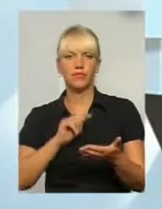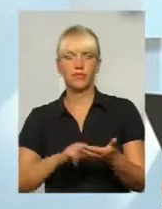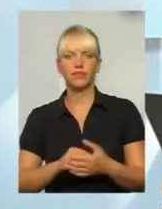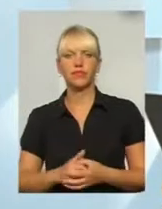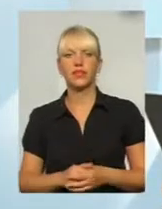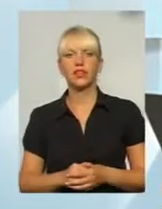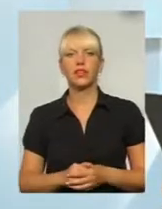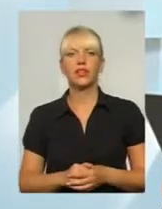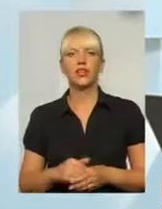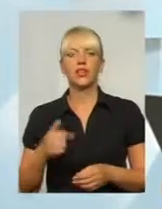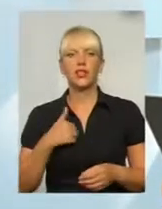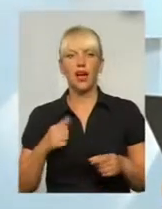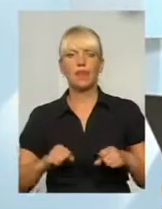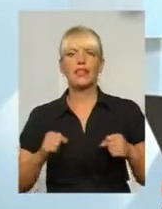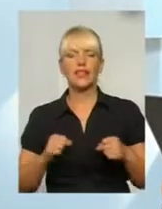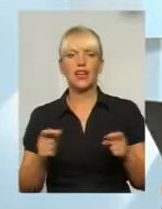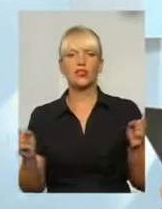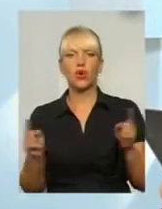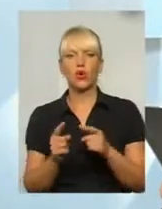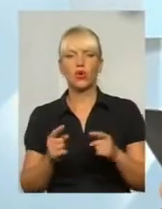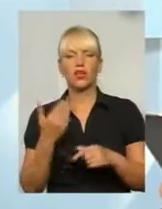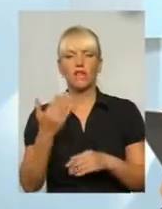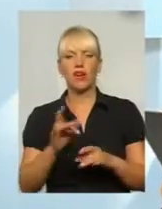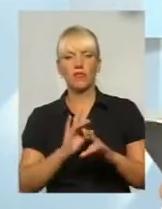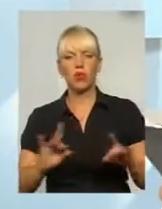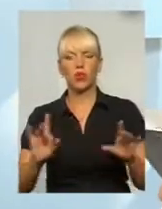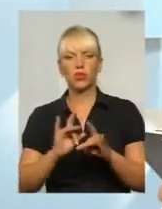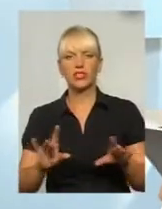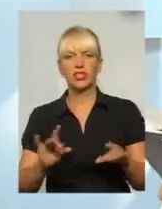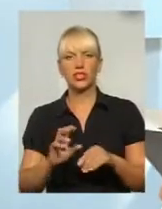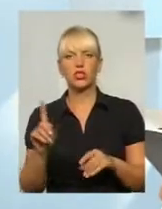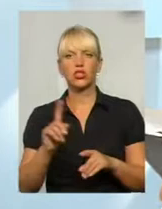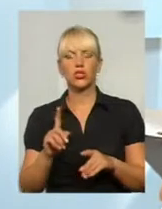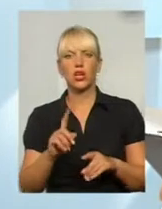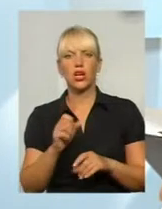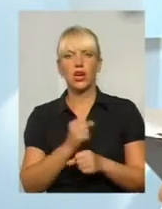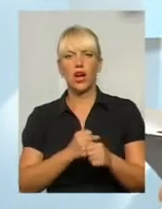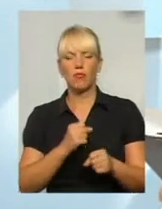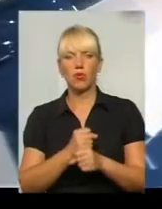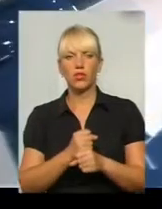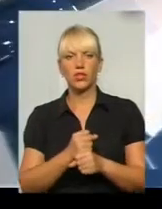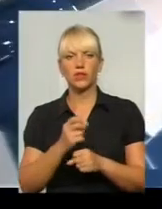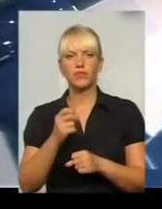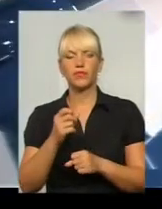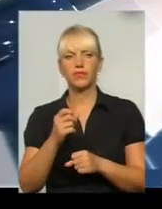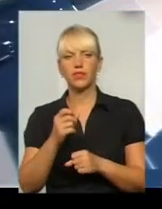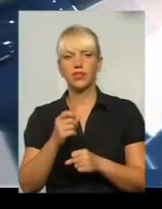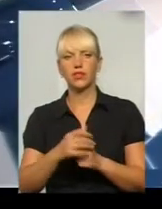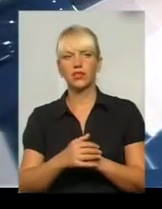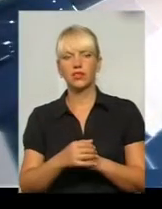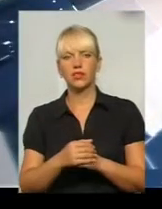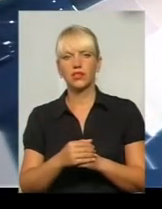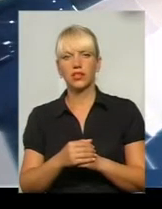Я постараюсь коротко вам розказати всю життя работы нашого городського